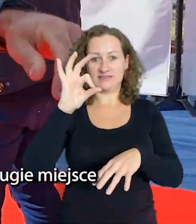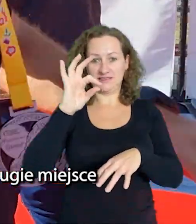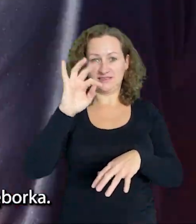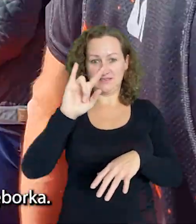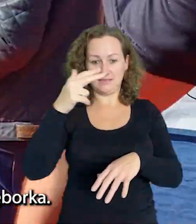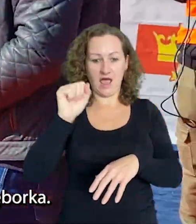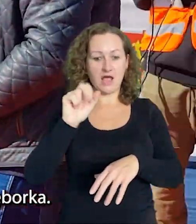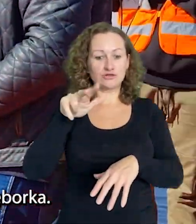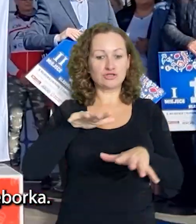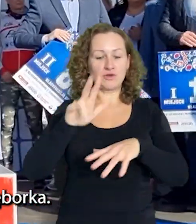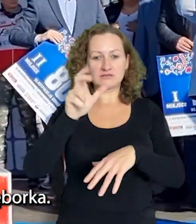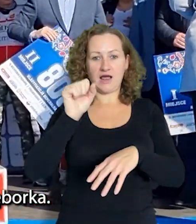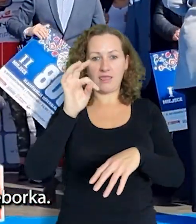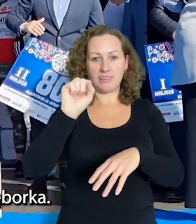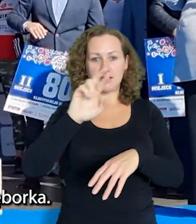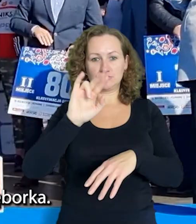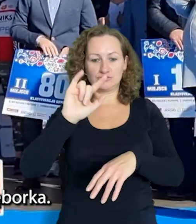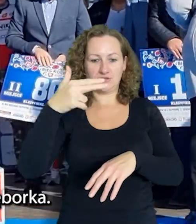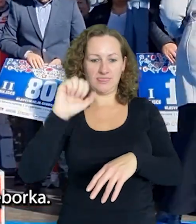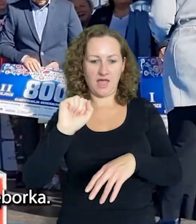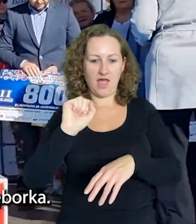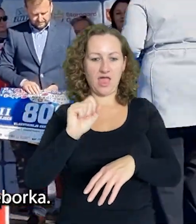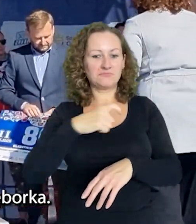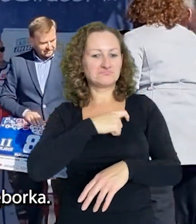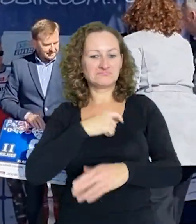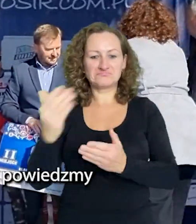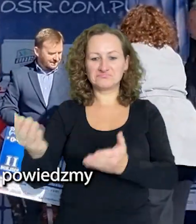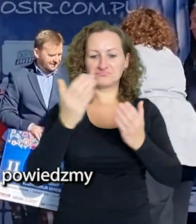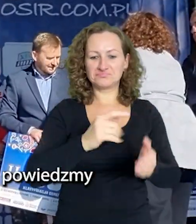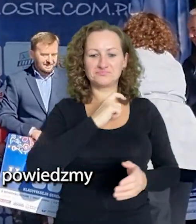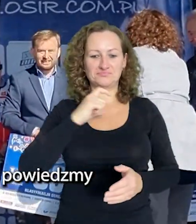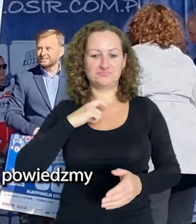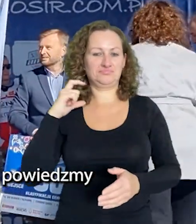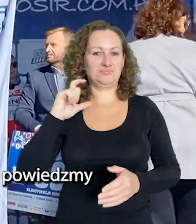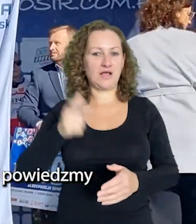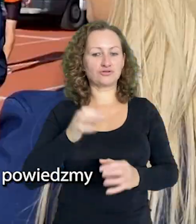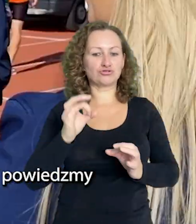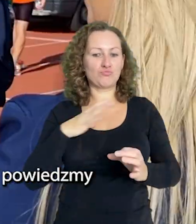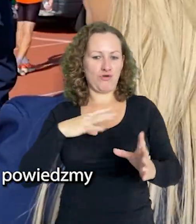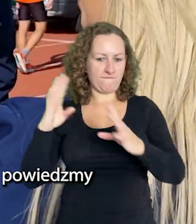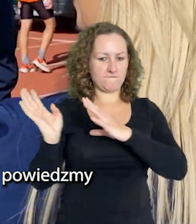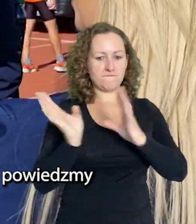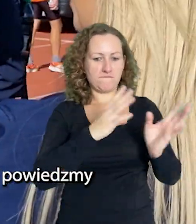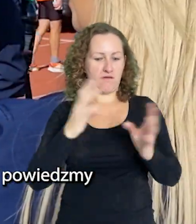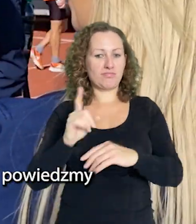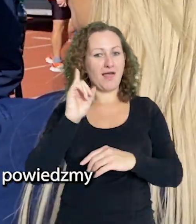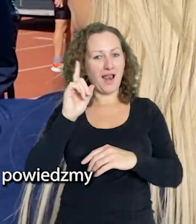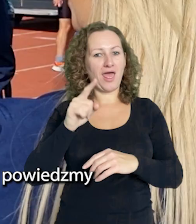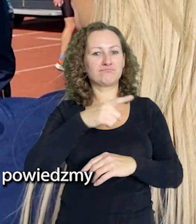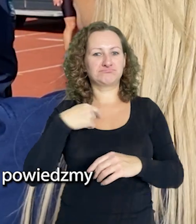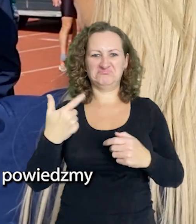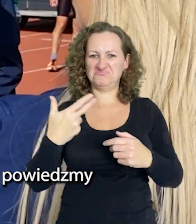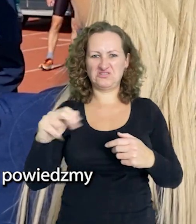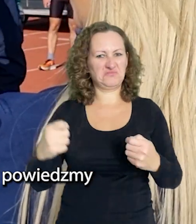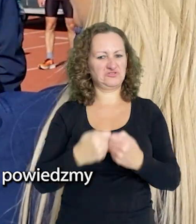Bochomiakowa. Trzecia dobiegła Katarzyna Pobłocka-Głogowska z Lęborka. Serdecznie zapraszam do Starogardu. Dzisiaj wiatr